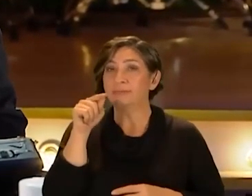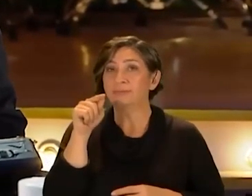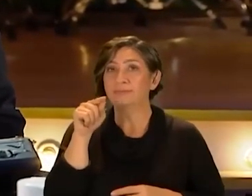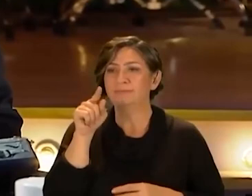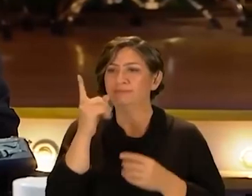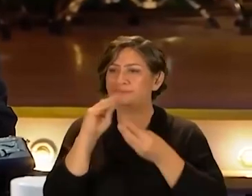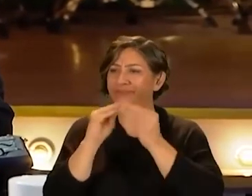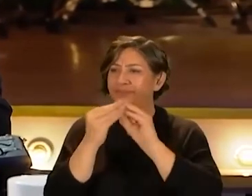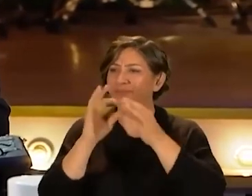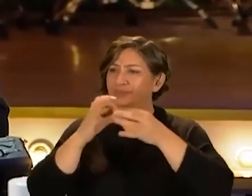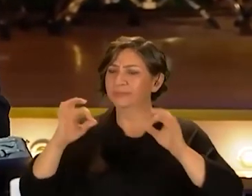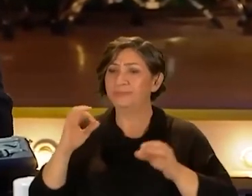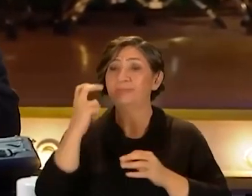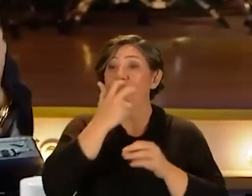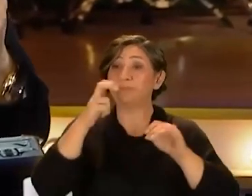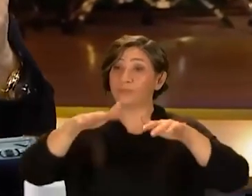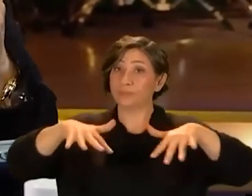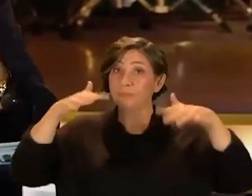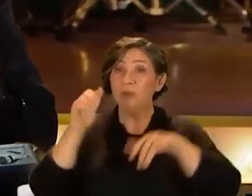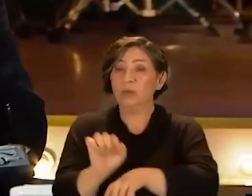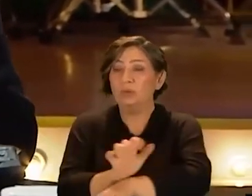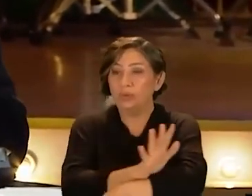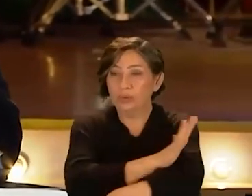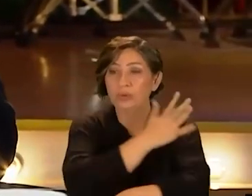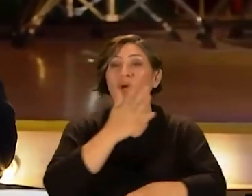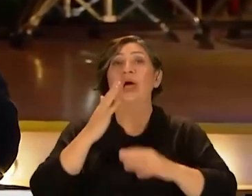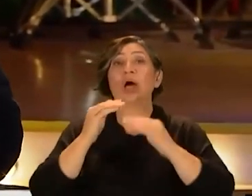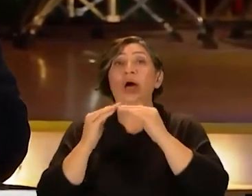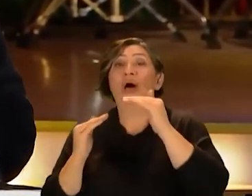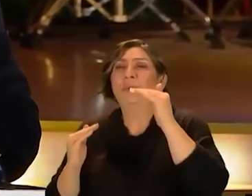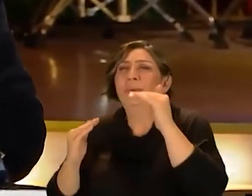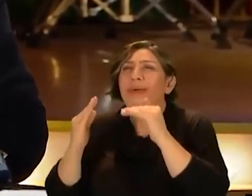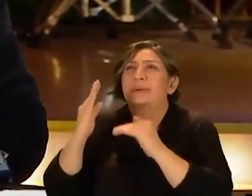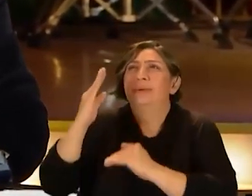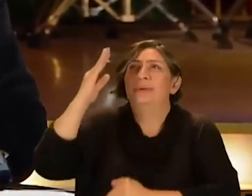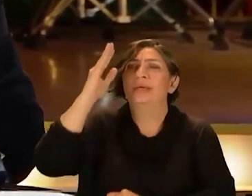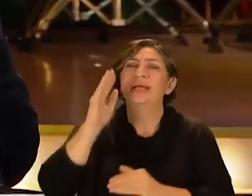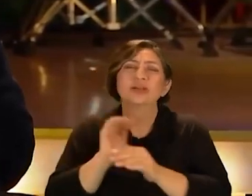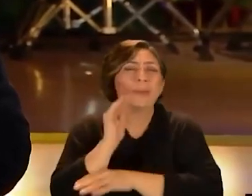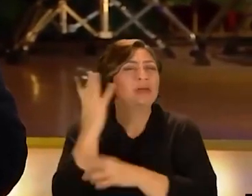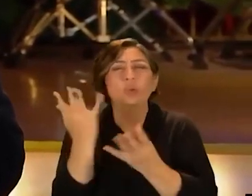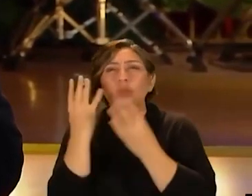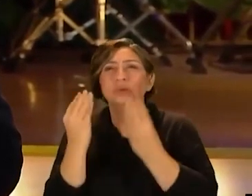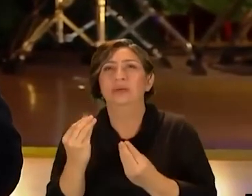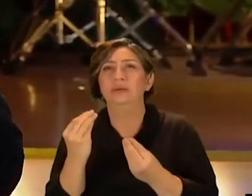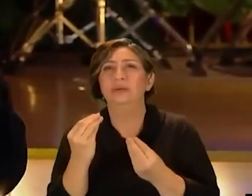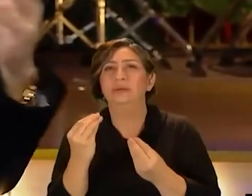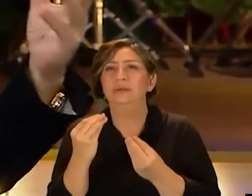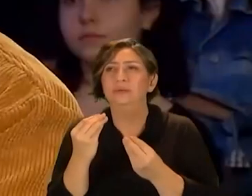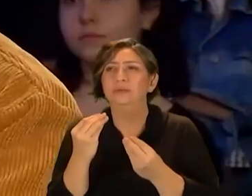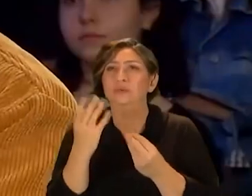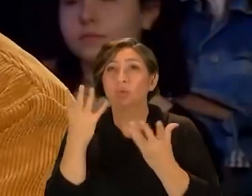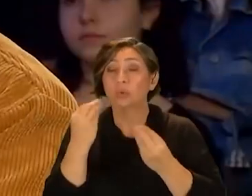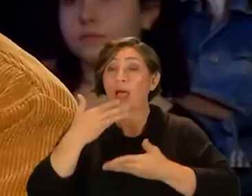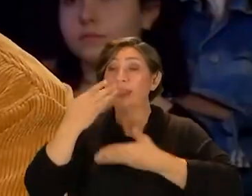biraz problemli bir cümle konserlerde duyguların arşa değdiği anları yaşamak çok güzel Evet